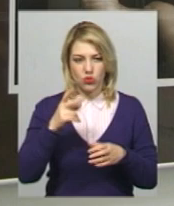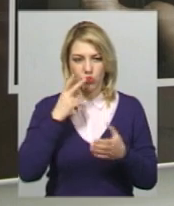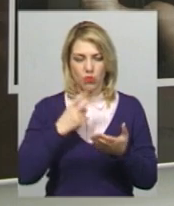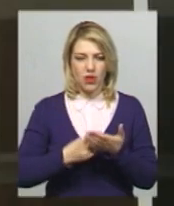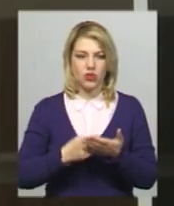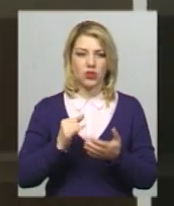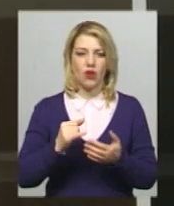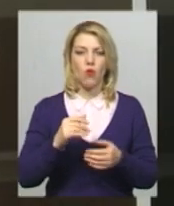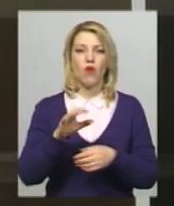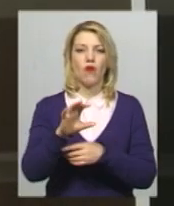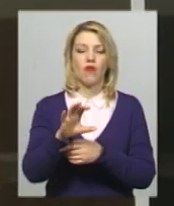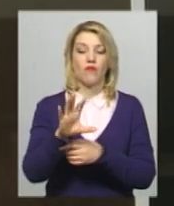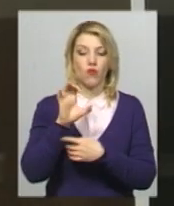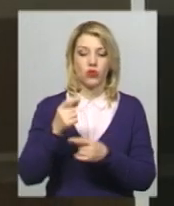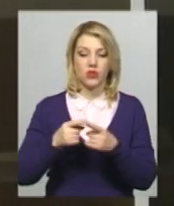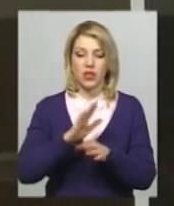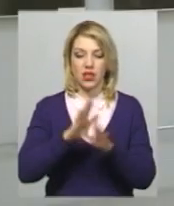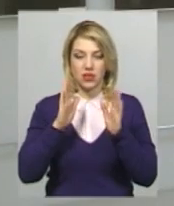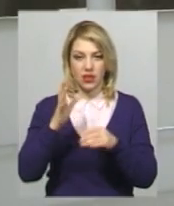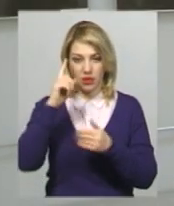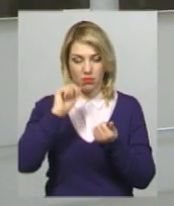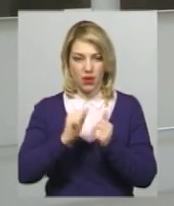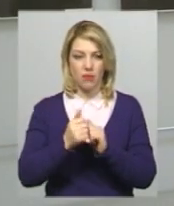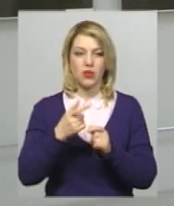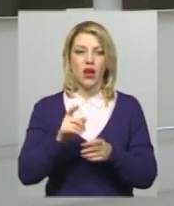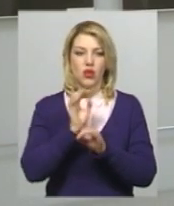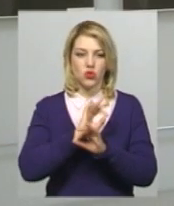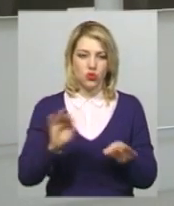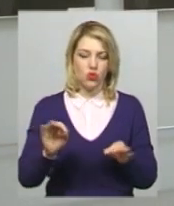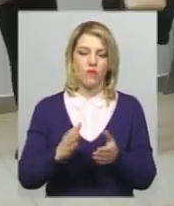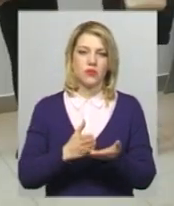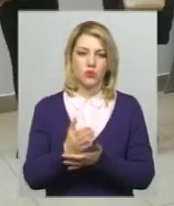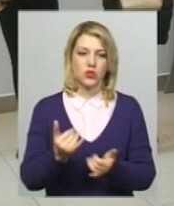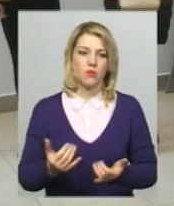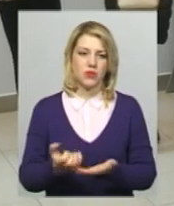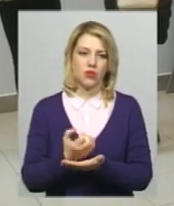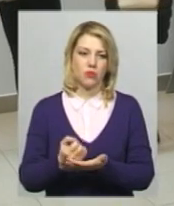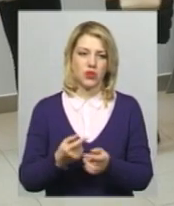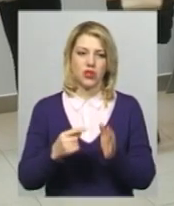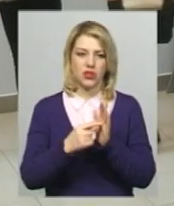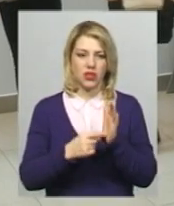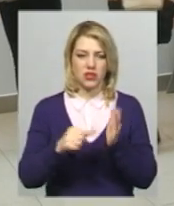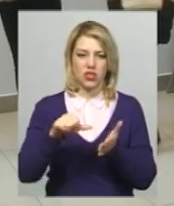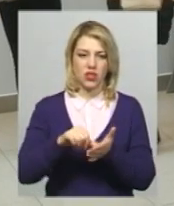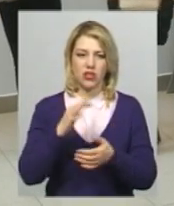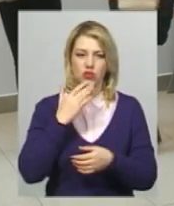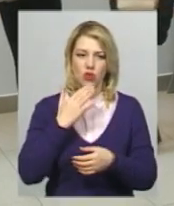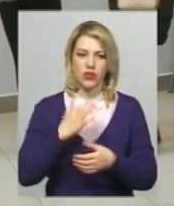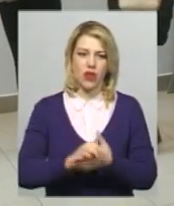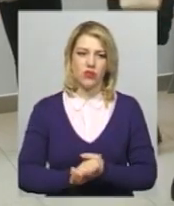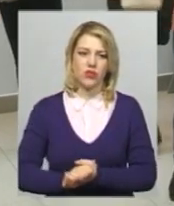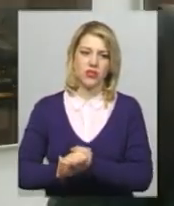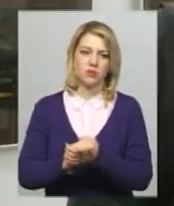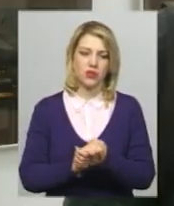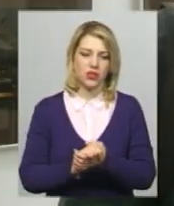вигляді. Фото – це не тільки пам'ять, а й чудовий спосіб підзаробітку. Ділиться член Національної спілки художників України Сергій